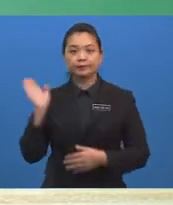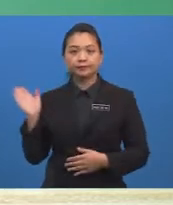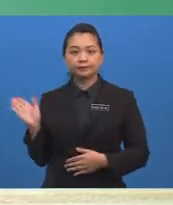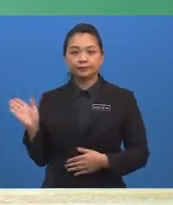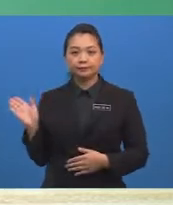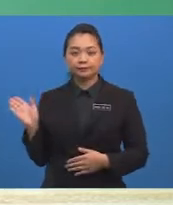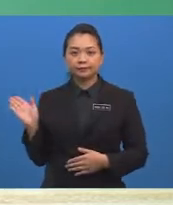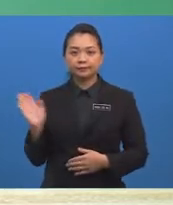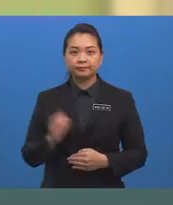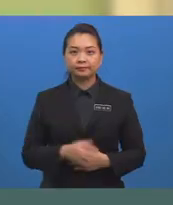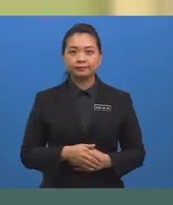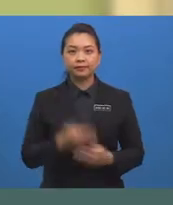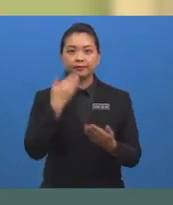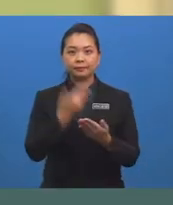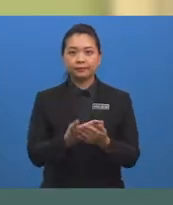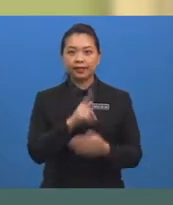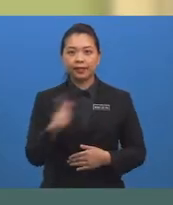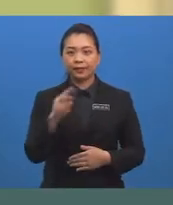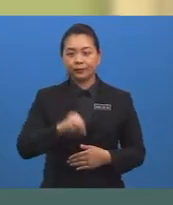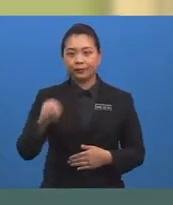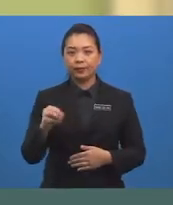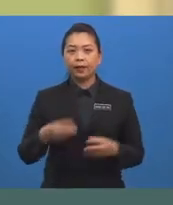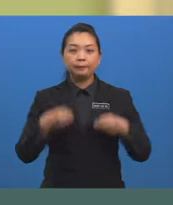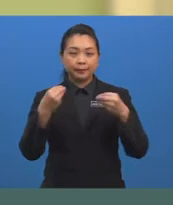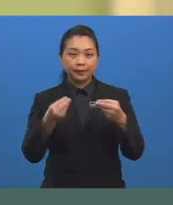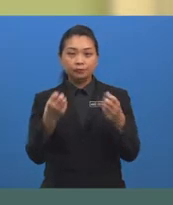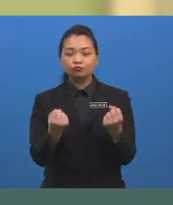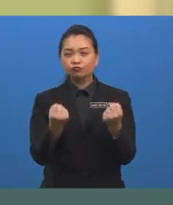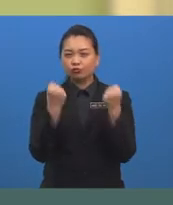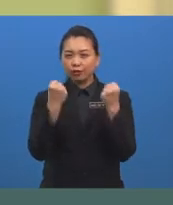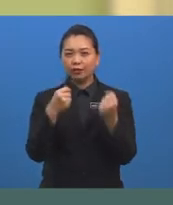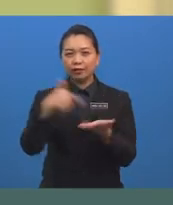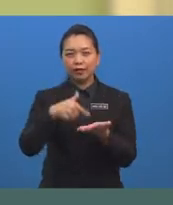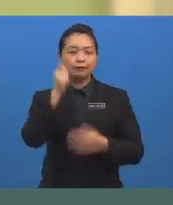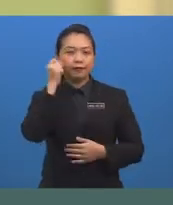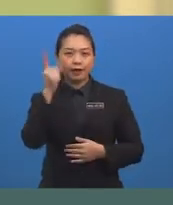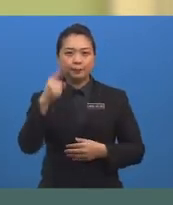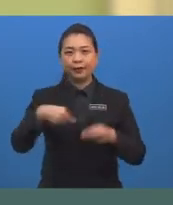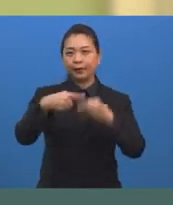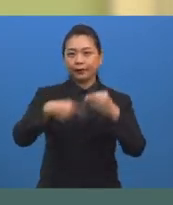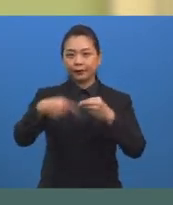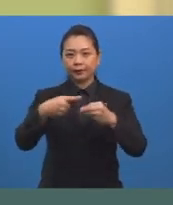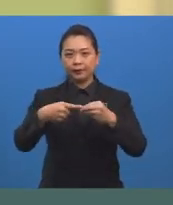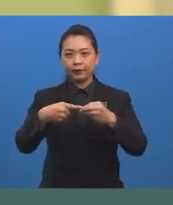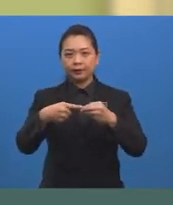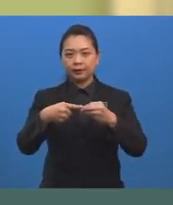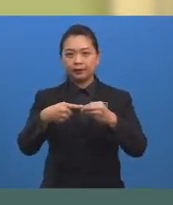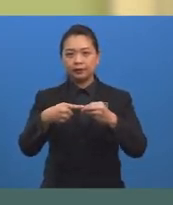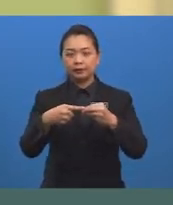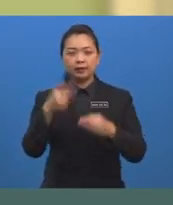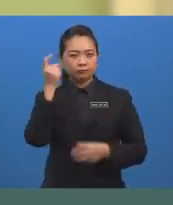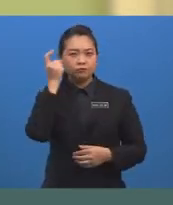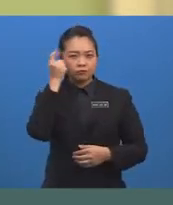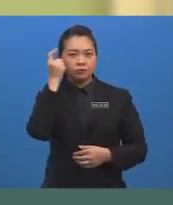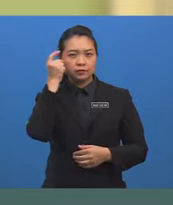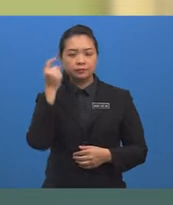Baiklah murid-murid bagi mengukuhkan lagi kefahaman Tentang konsep kebarang